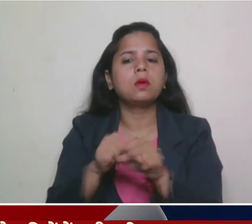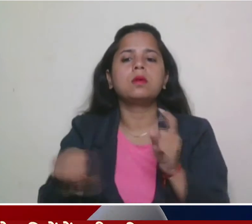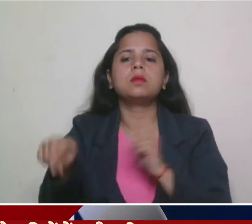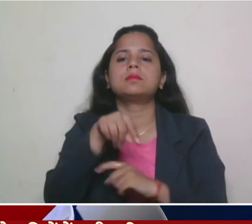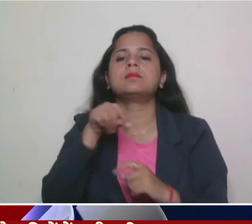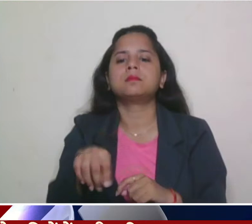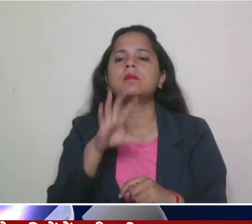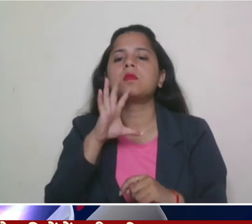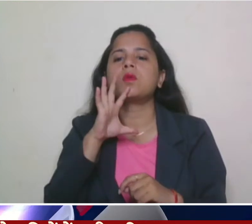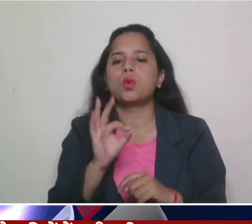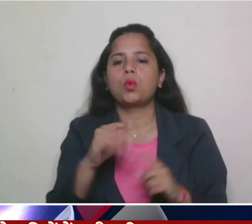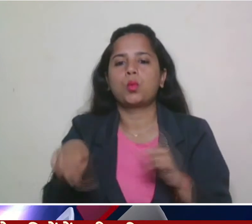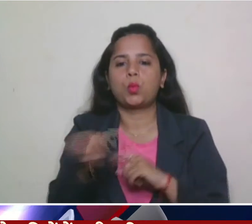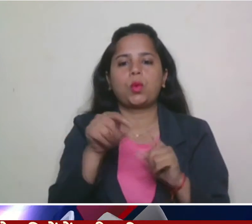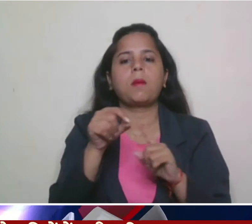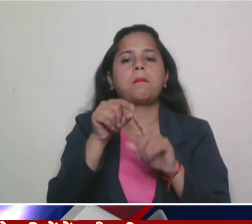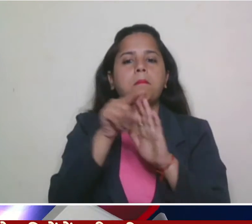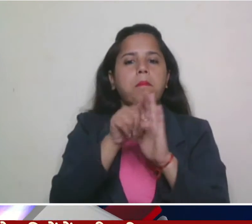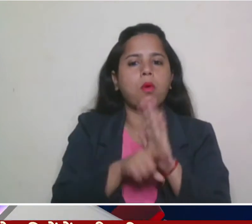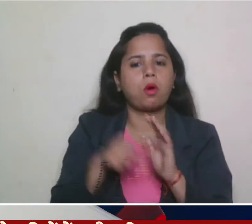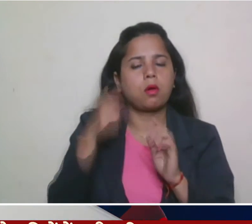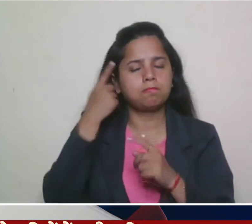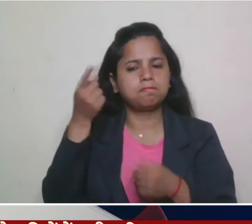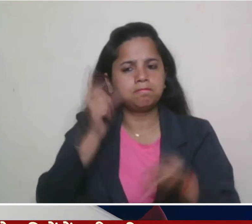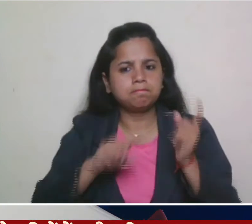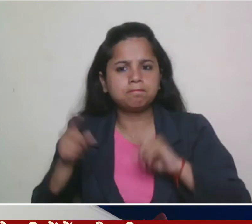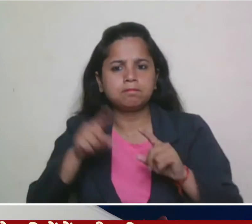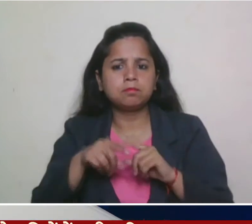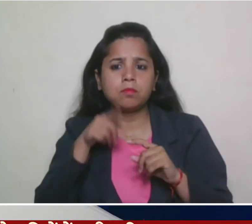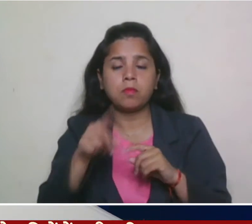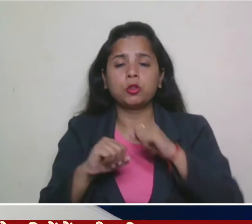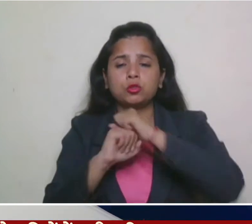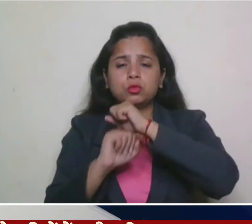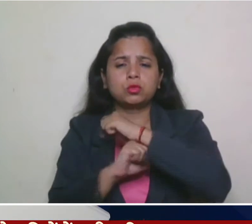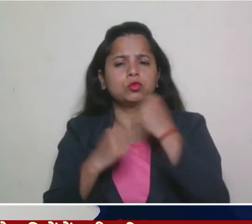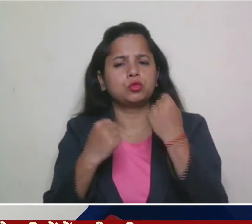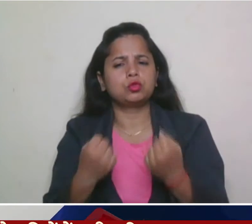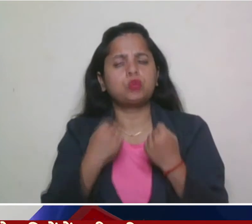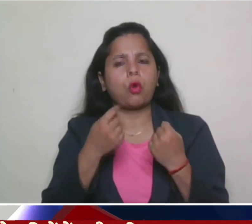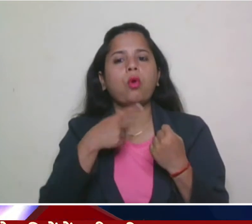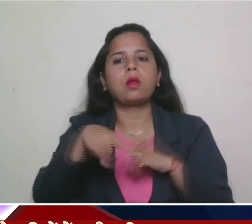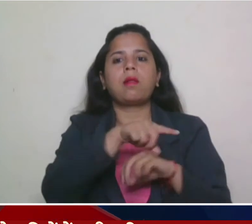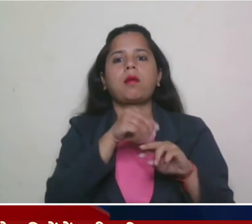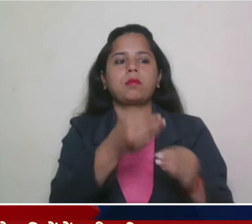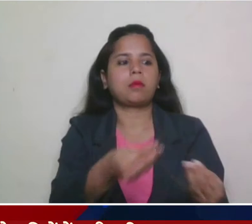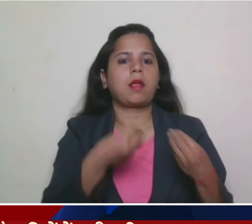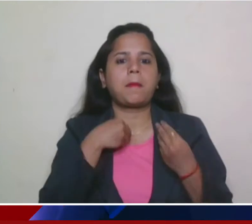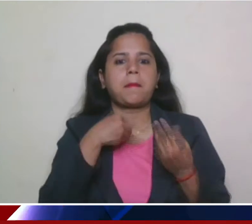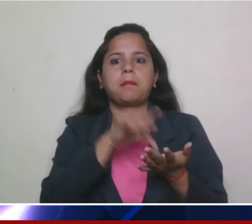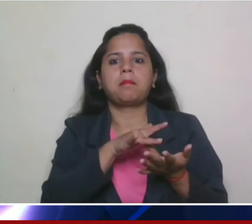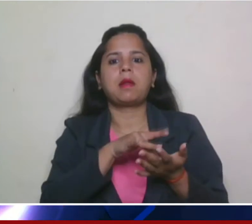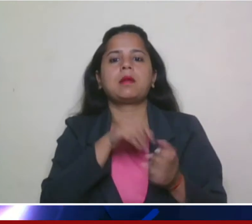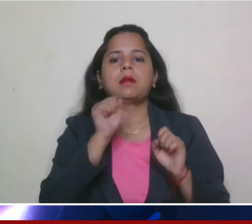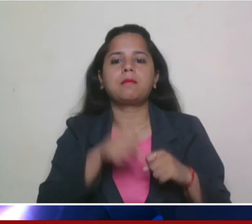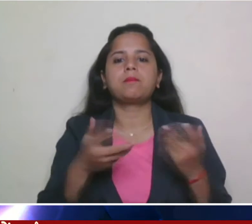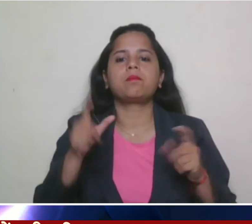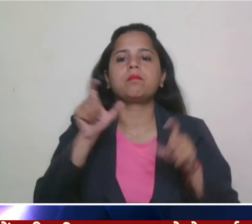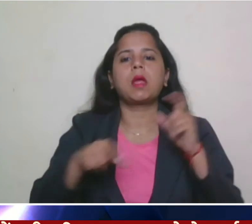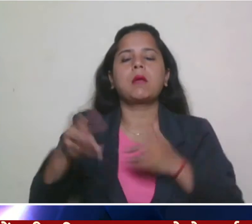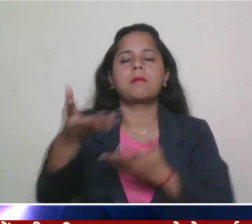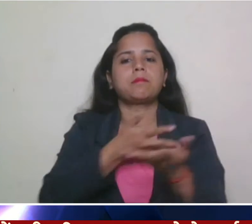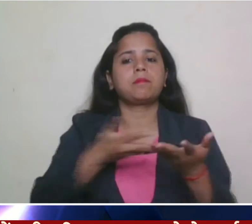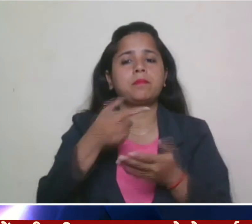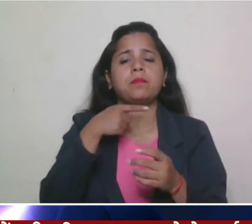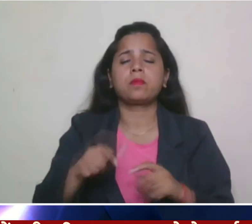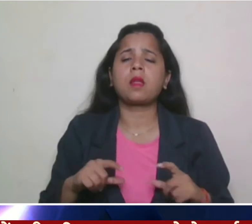योग्यन नीती और योजना अधाचा तयार करने के लिए एक मंच्वदान करेगा इसके साथ ही इसमें सेहकारी समीतियों के पूरे जीवन